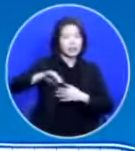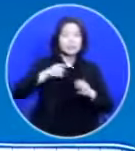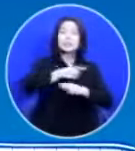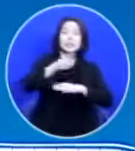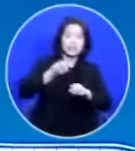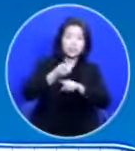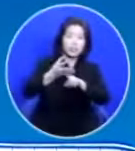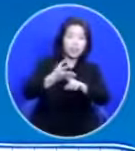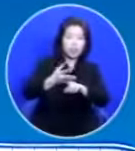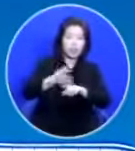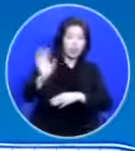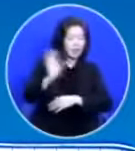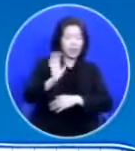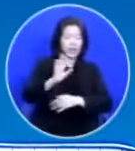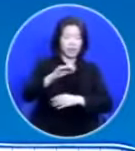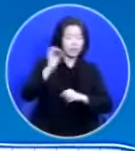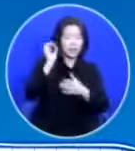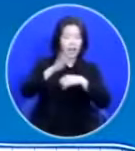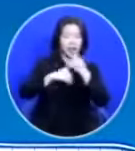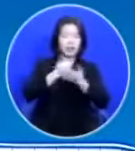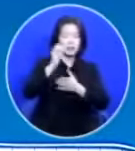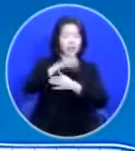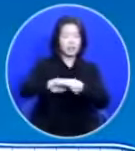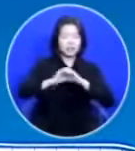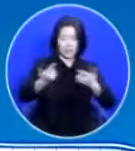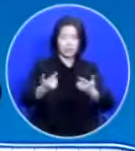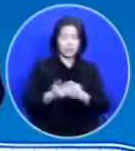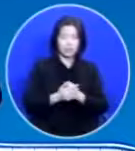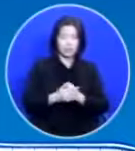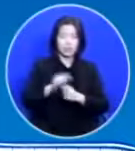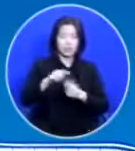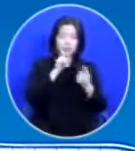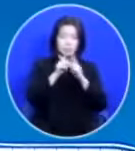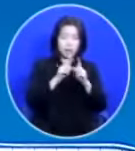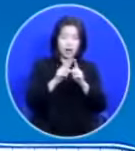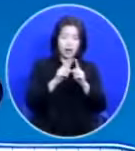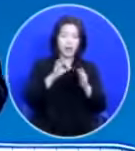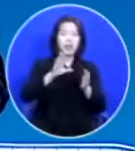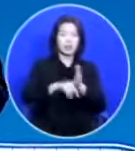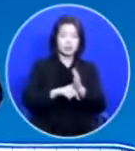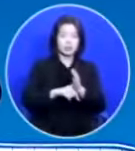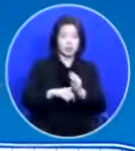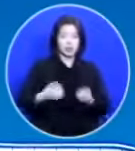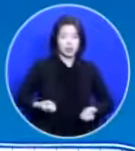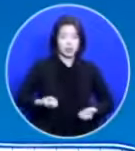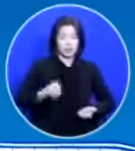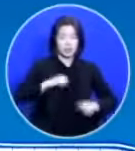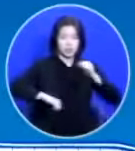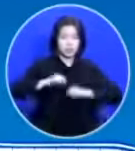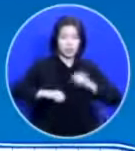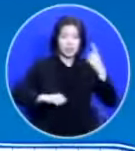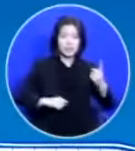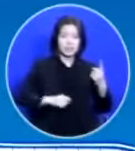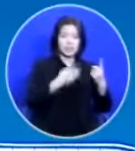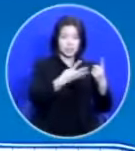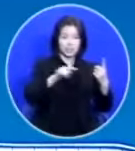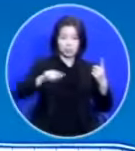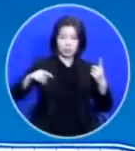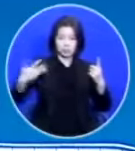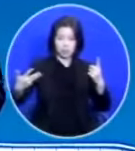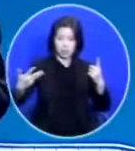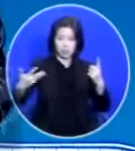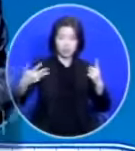거 하나님이 허락하지 않으셨어 그러시면서 사도행전 1장 4절부터 8절까지